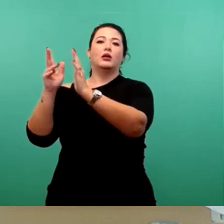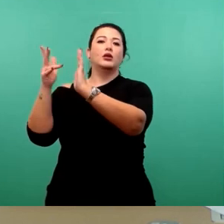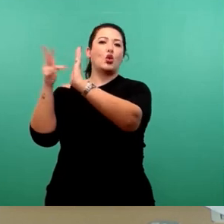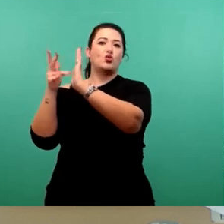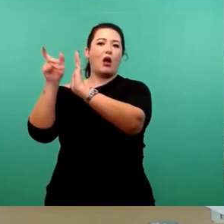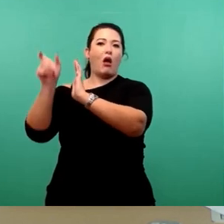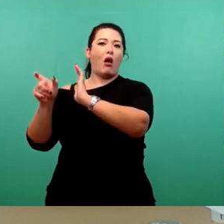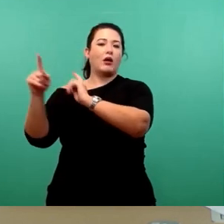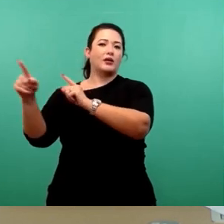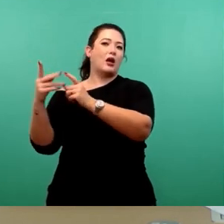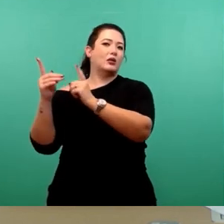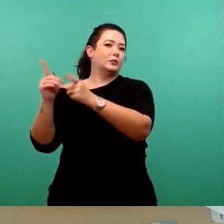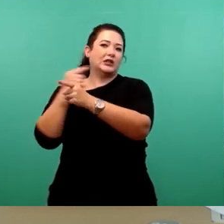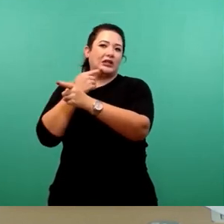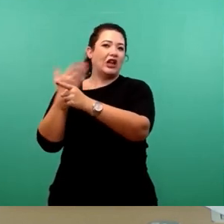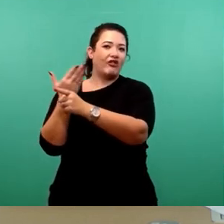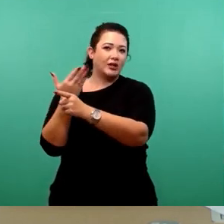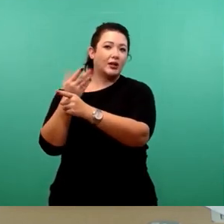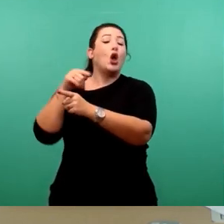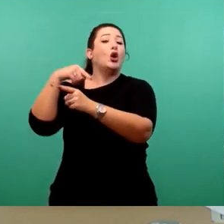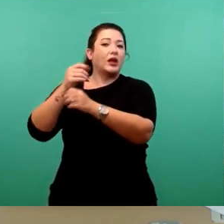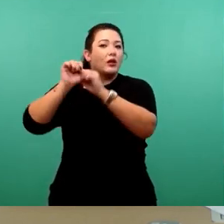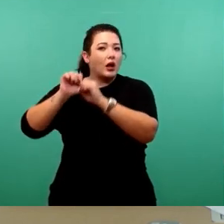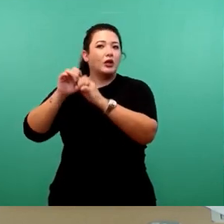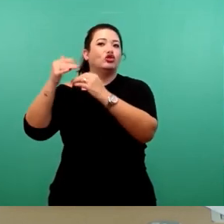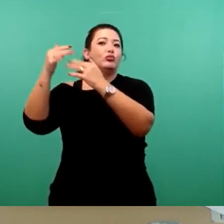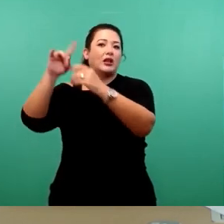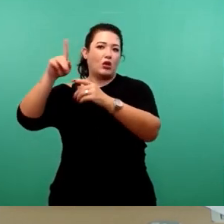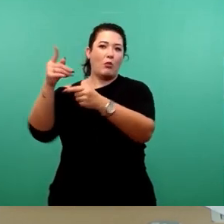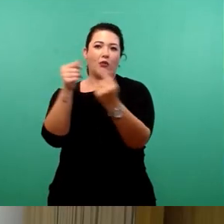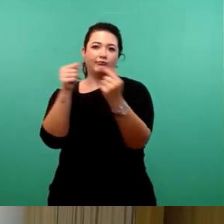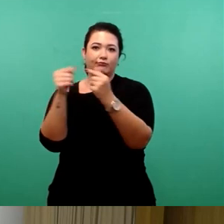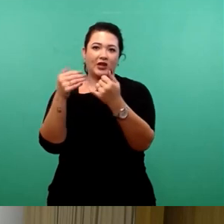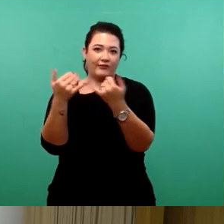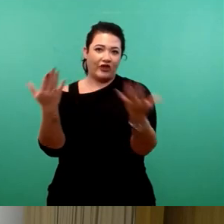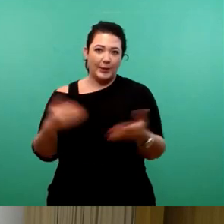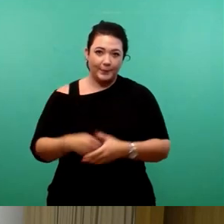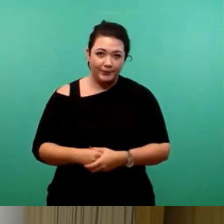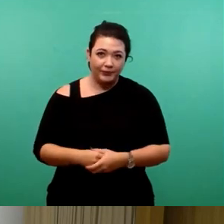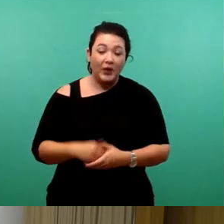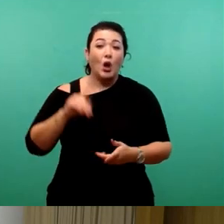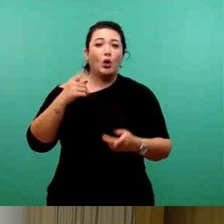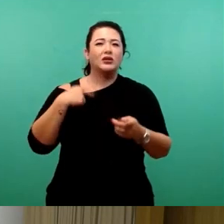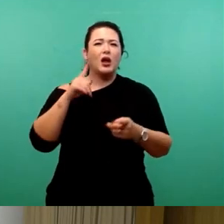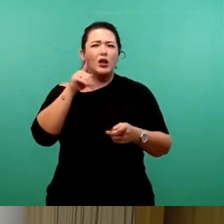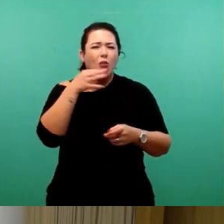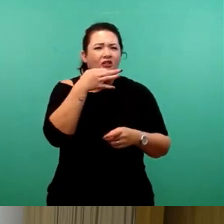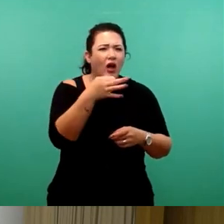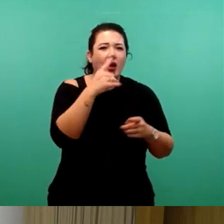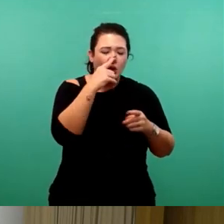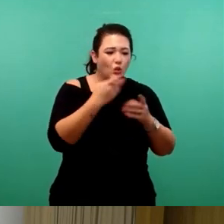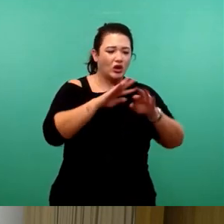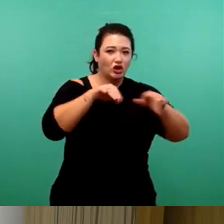Begutachtungen ab und dann können wir darüber Festlegungen treffen. Gestatten Sie mir bitte noch die Nachfrage, Sie haben jetzt ausschließlich von der Schwimmhalle gesprochen,